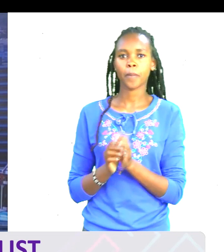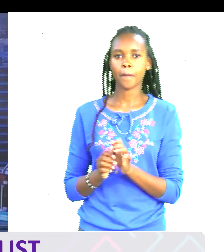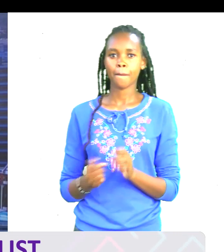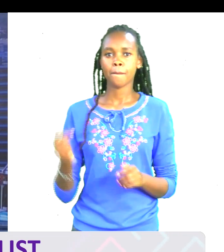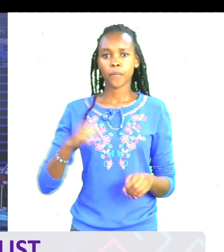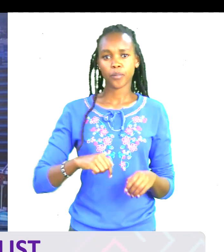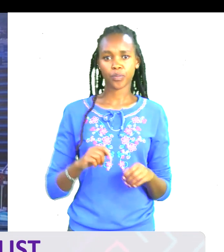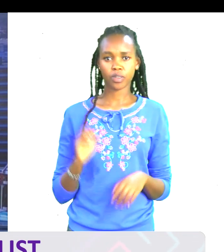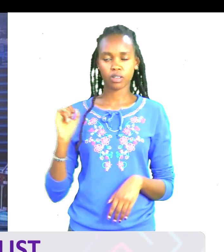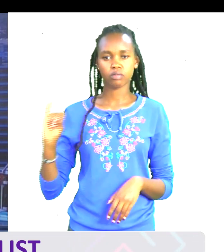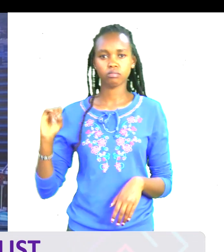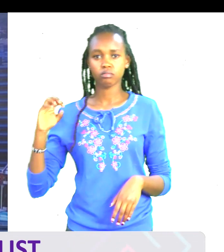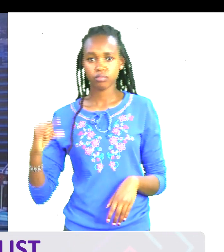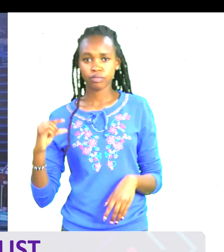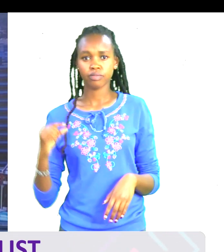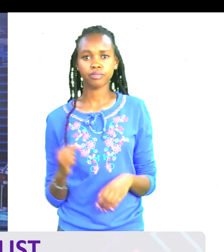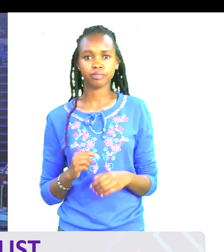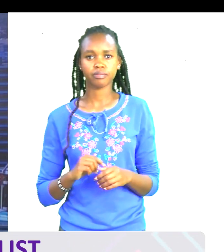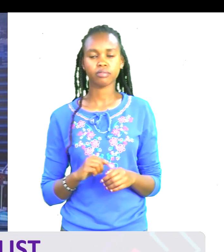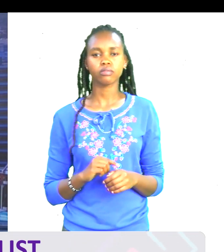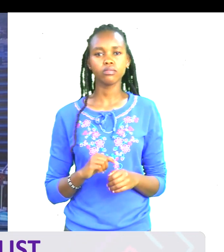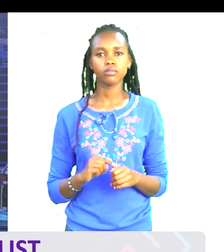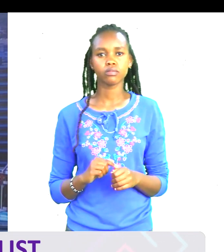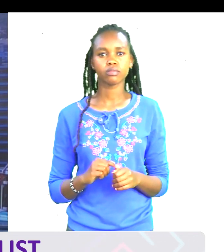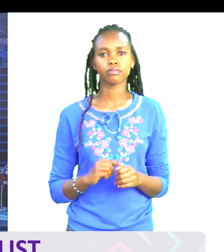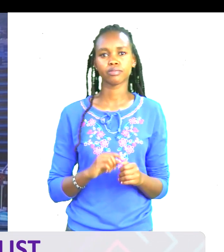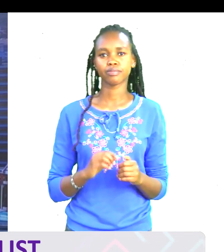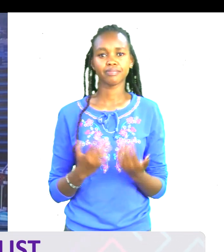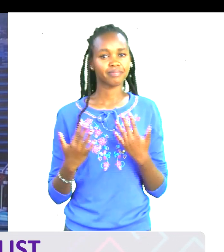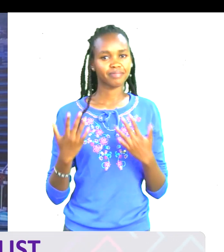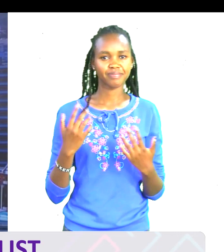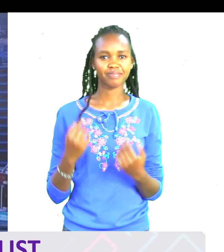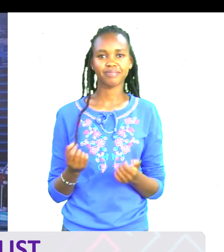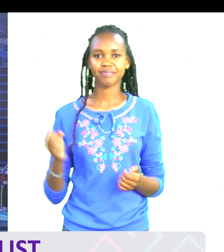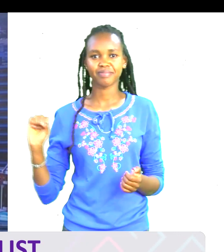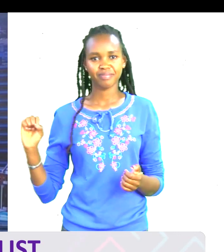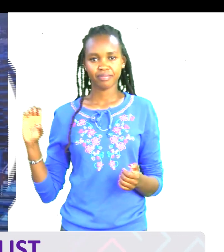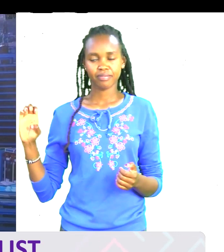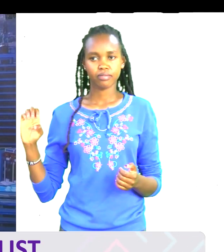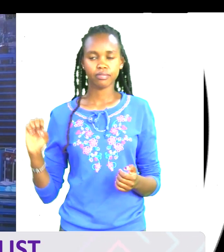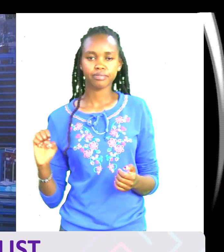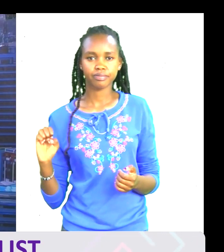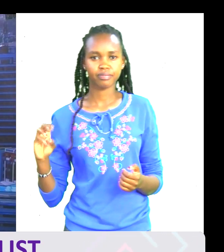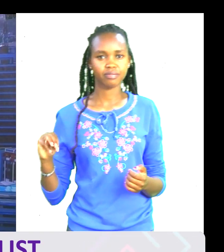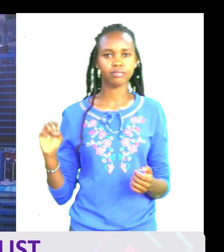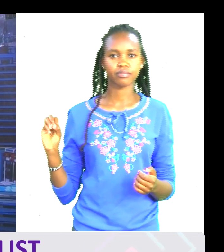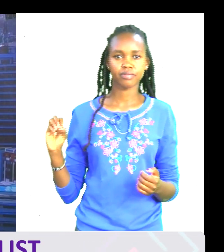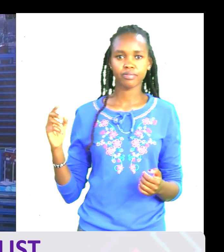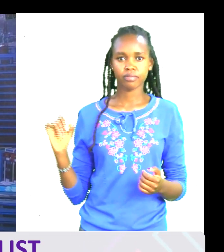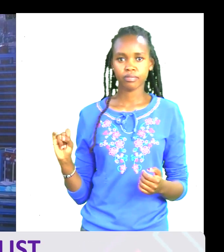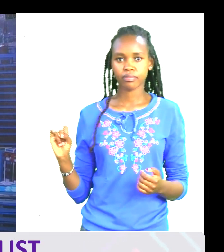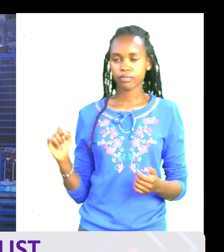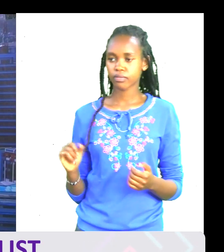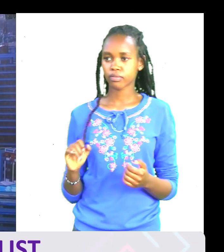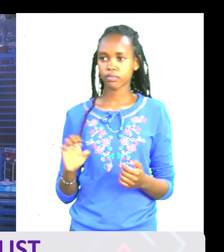Instagram page. Naona, emojis za moto, zimewaka, vinyinafaa. In the meantime, nataka, ninedi